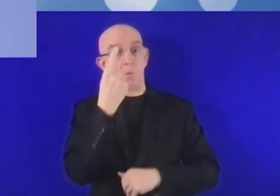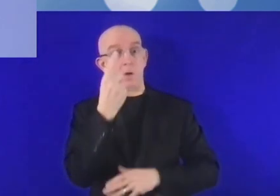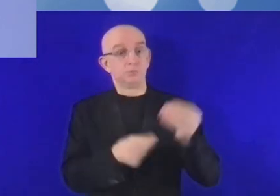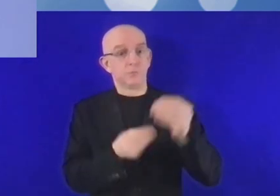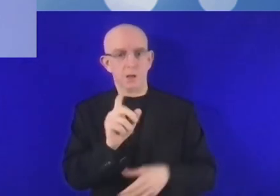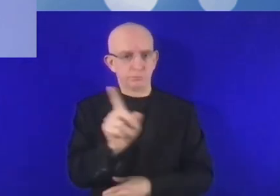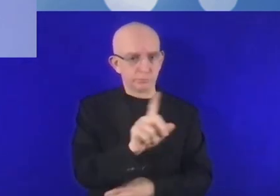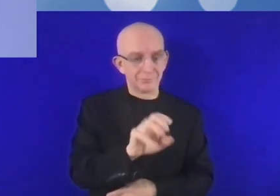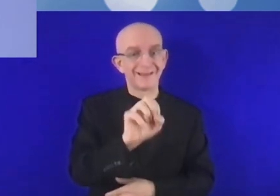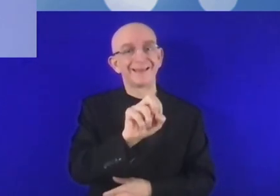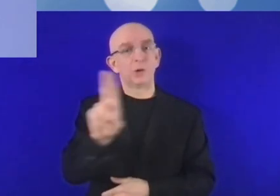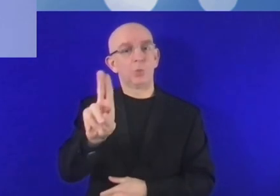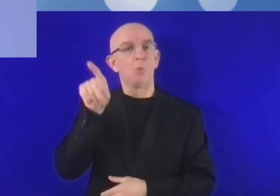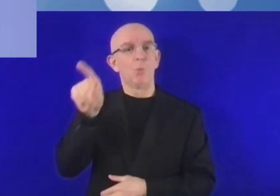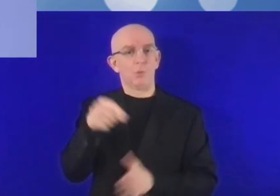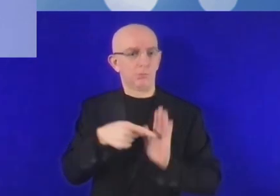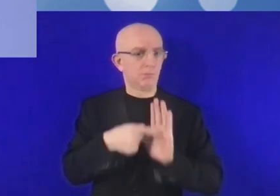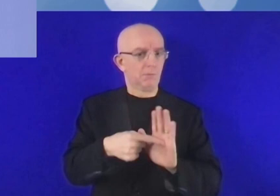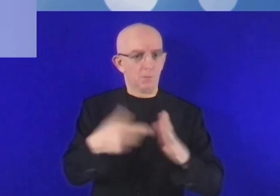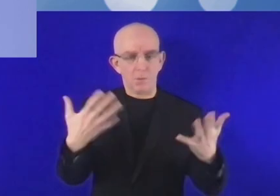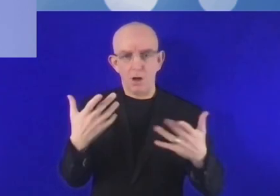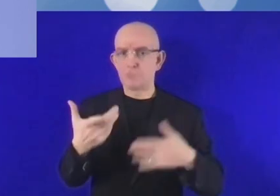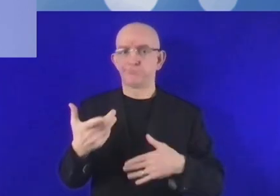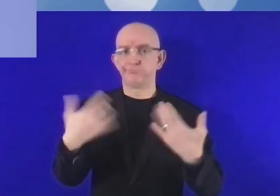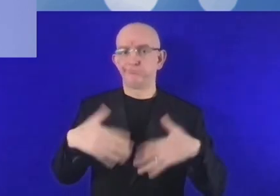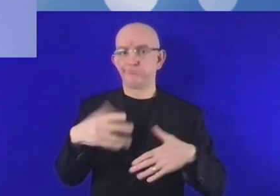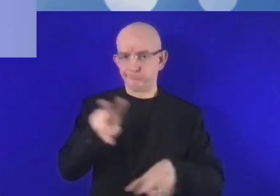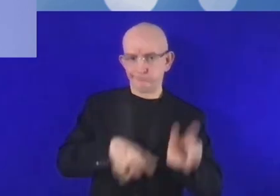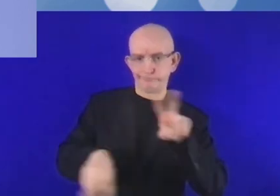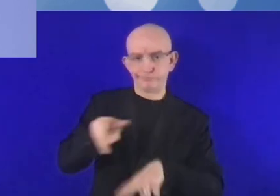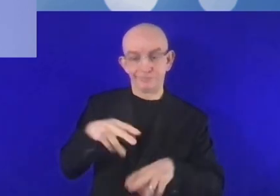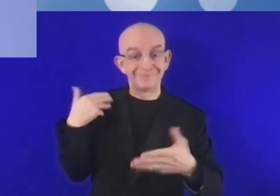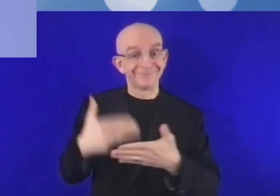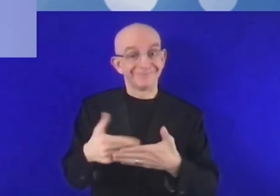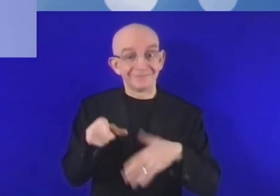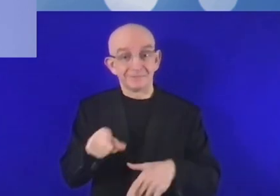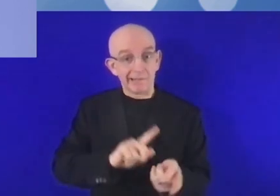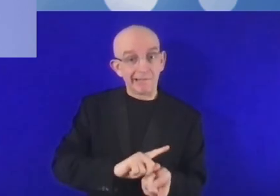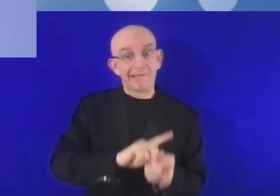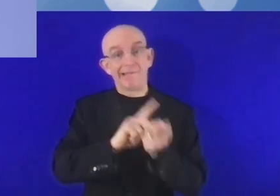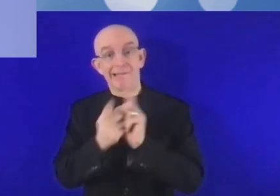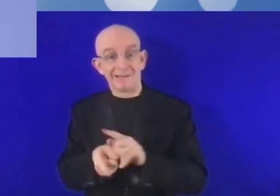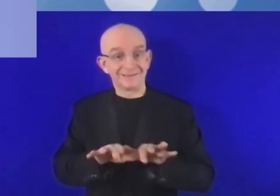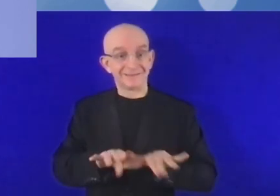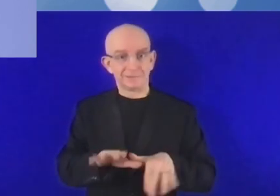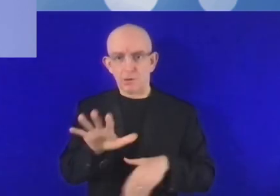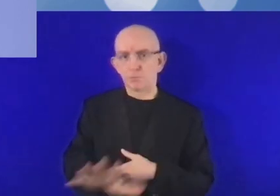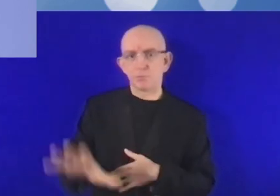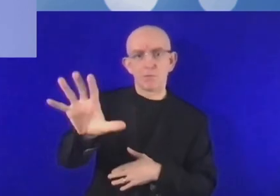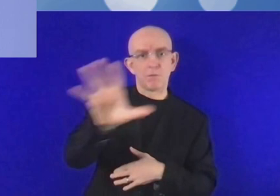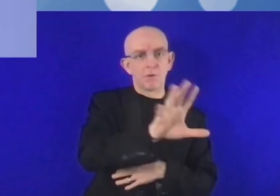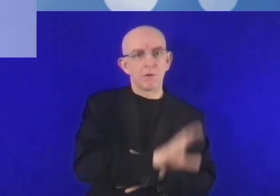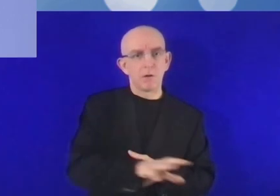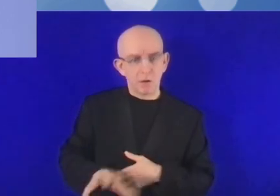L'Union européenne souligne également la nécessité d'évaluer le degré de